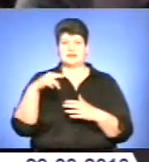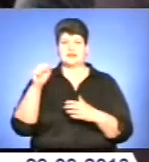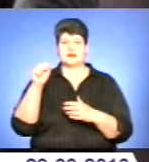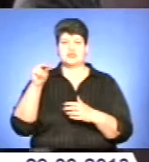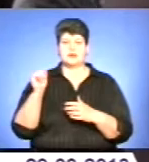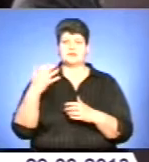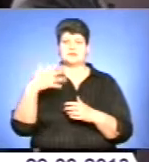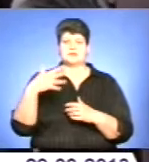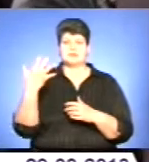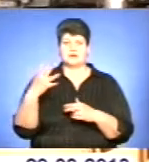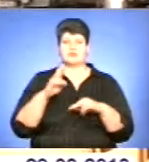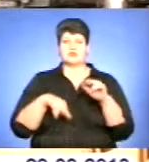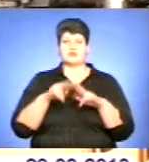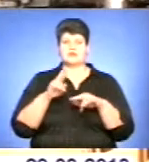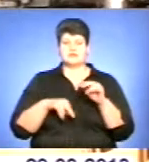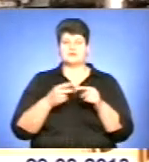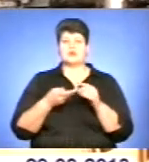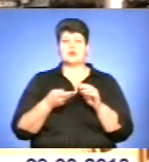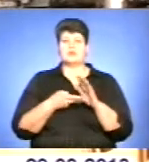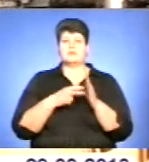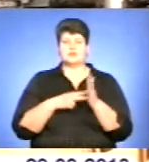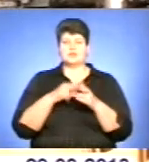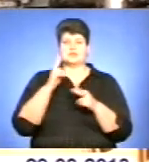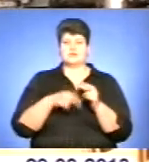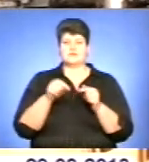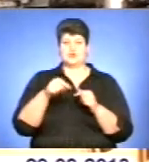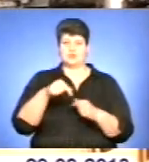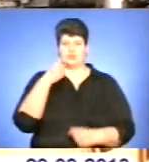Будівництво наступної черги планується завершити вже цього літа.